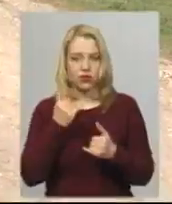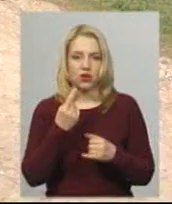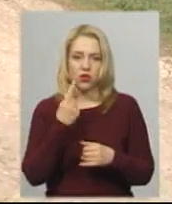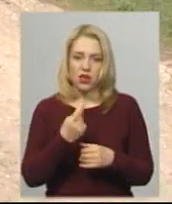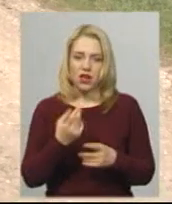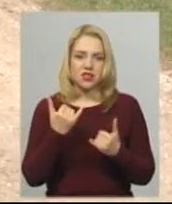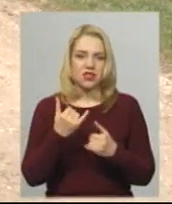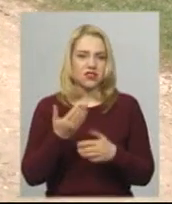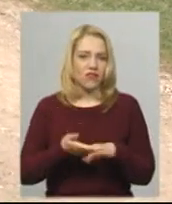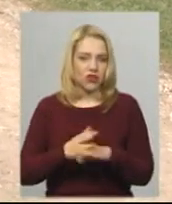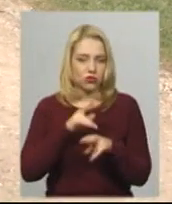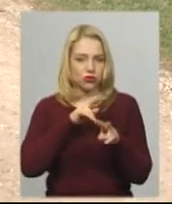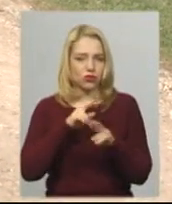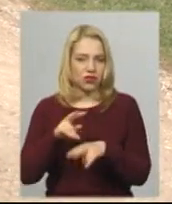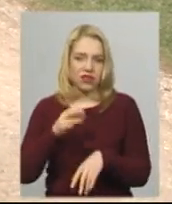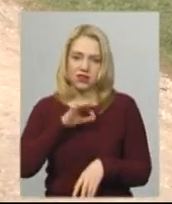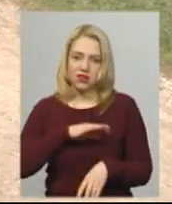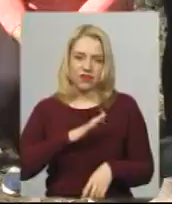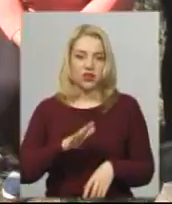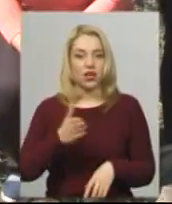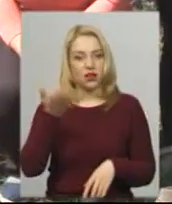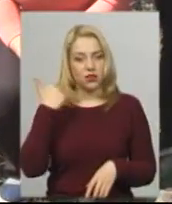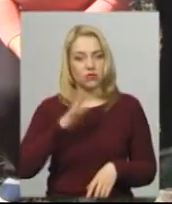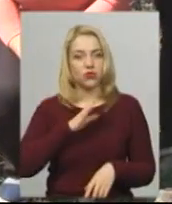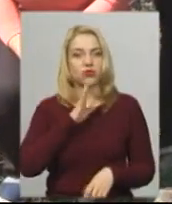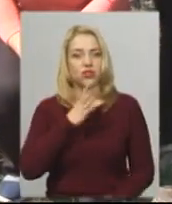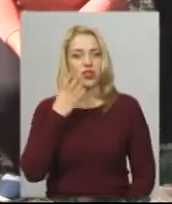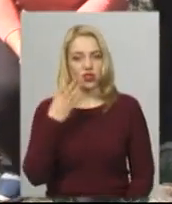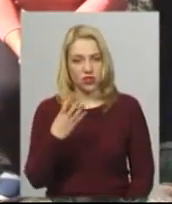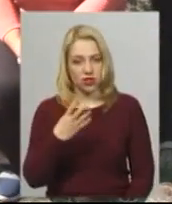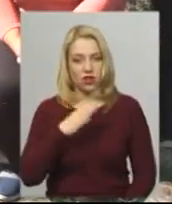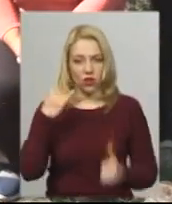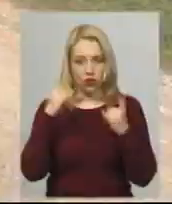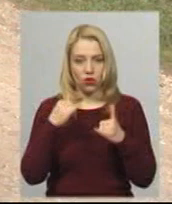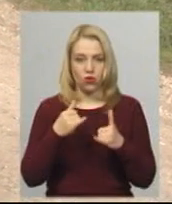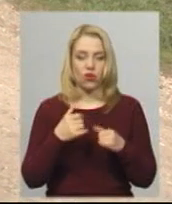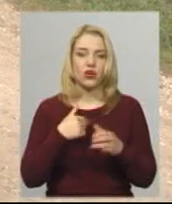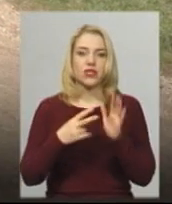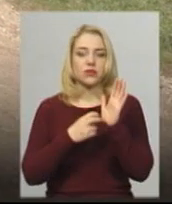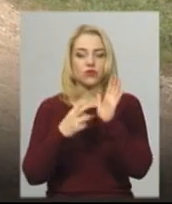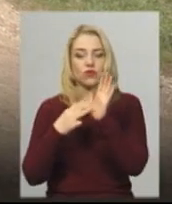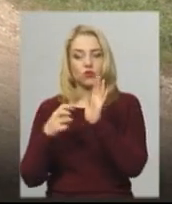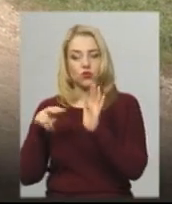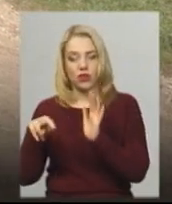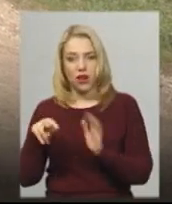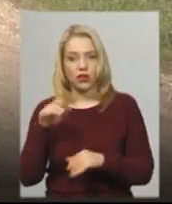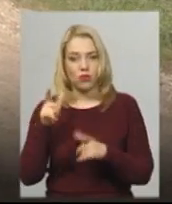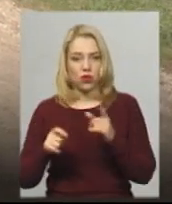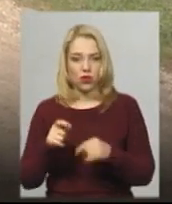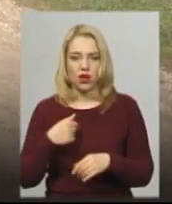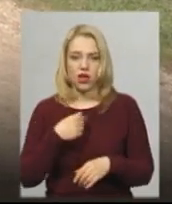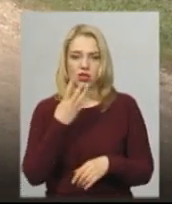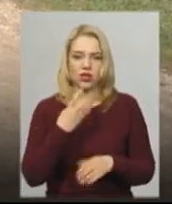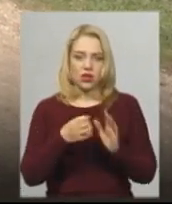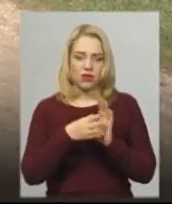Жителька села Надія каже, тримала чотири корови та здавала в місяць 700-800 літрів молока. Тепер має дві корови. 4,15 – подйом кожного дня, нас